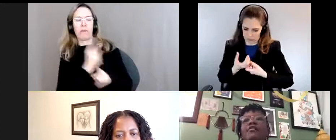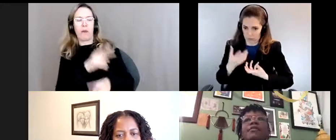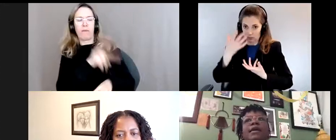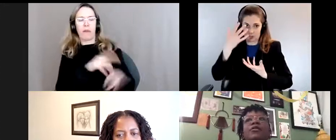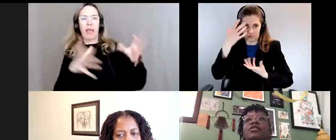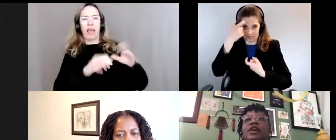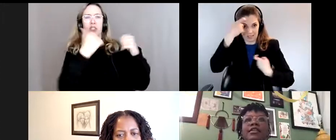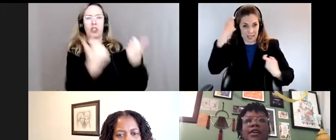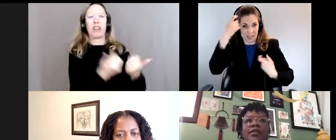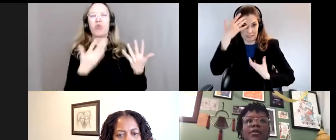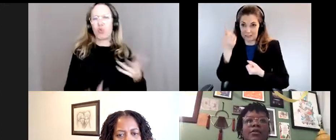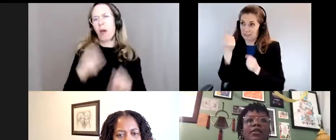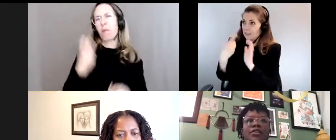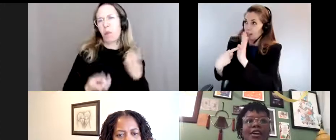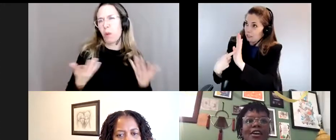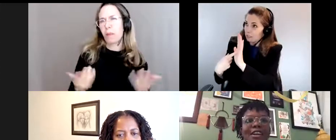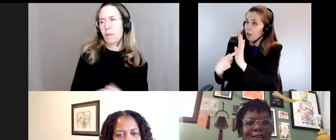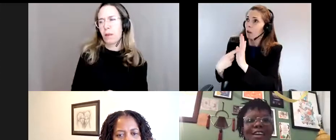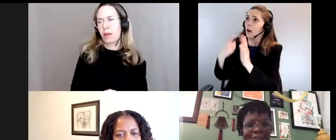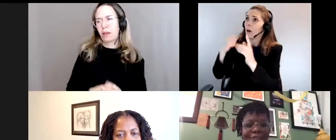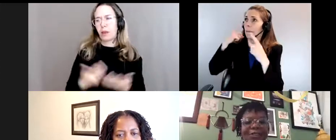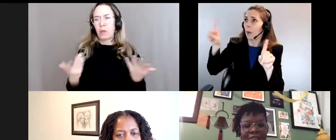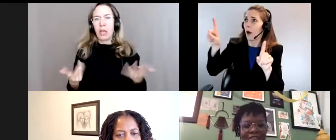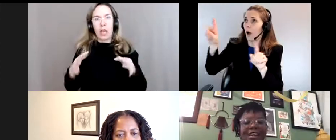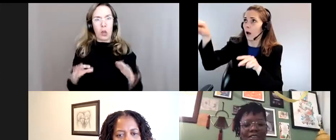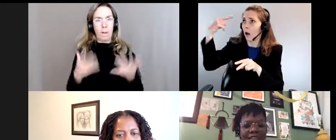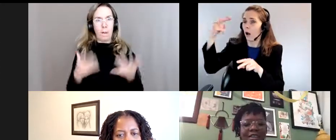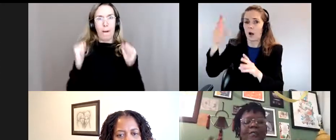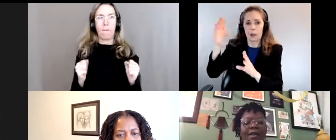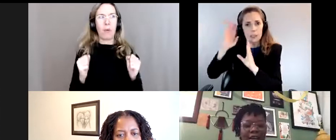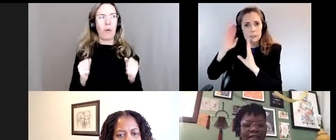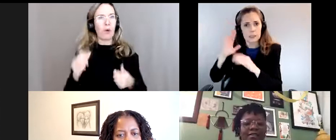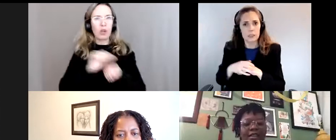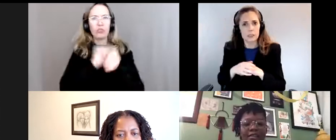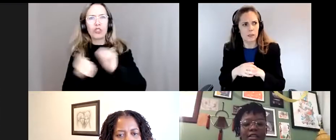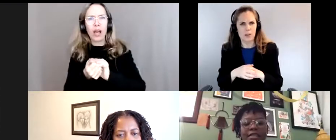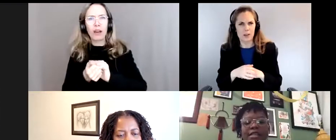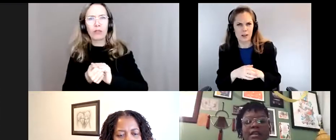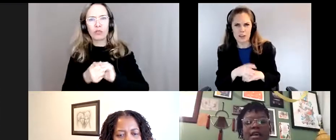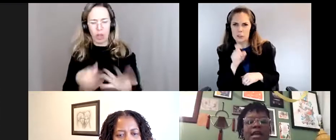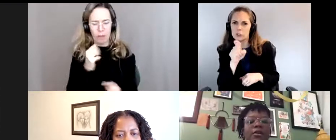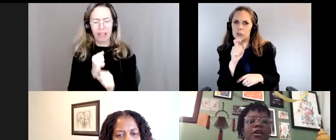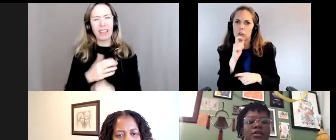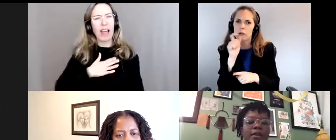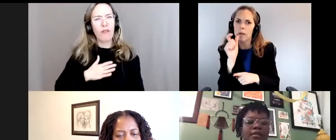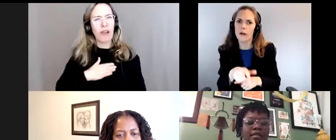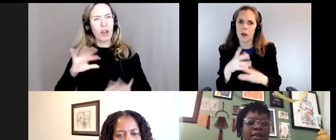'on peut voir souvent et on essaie de voir comment est-ce qu'on peut essayer de changer notre façon de travailler pour qu soit moins